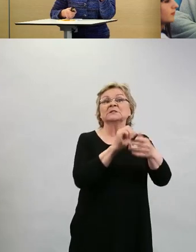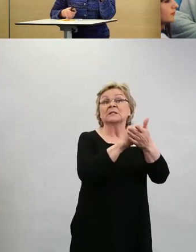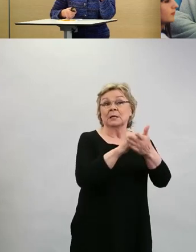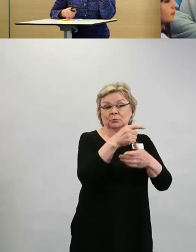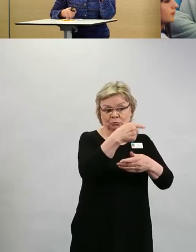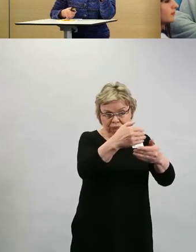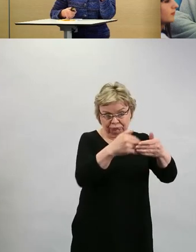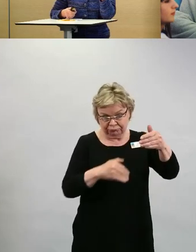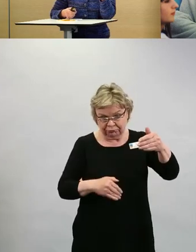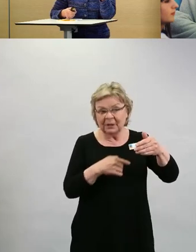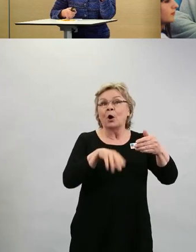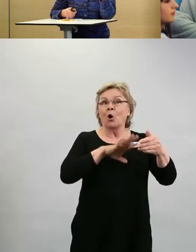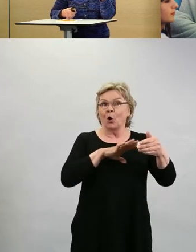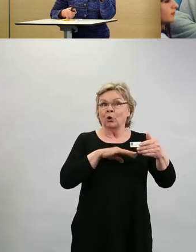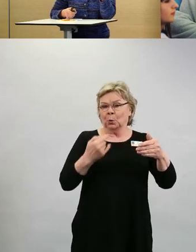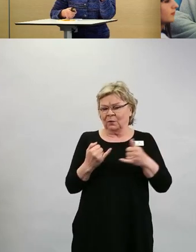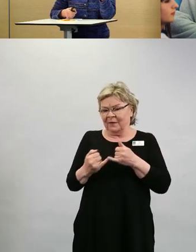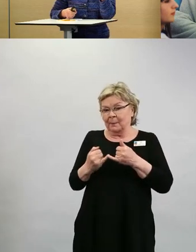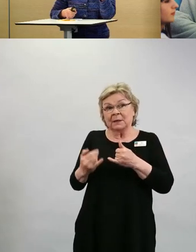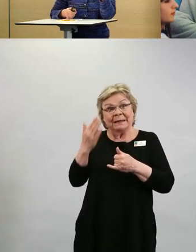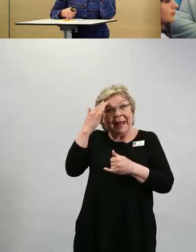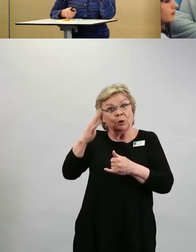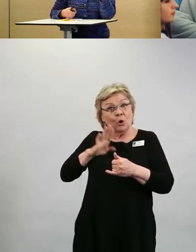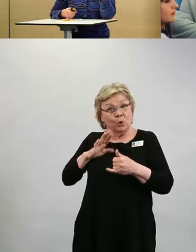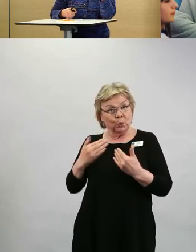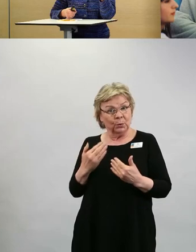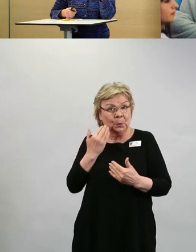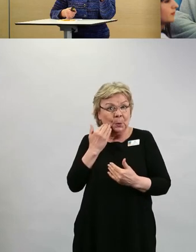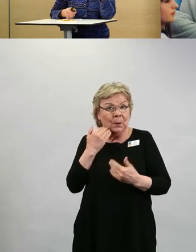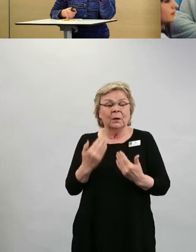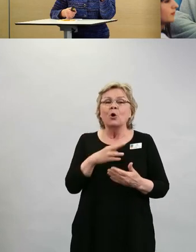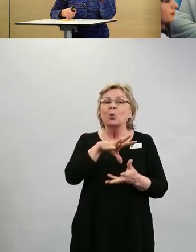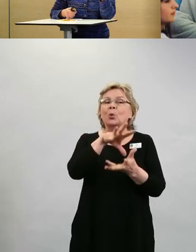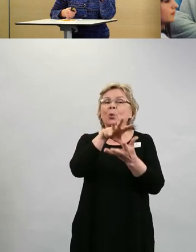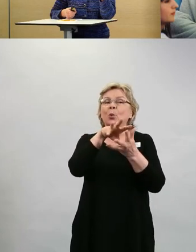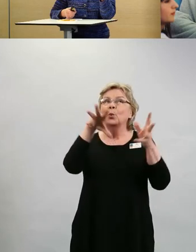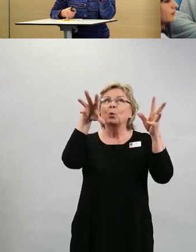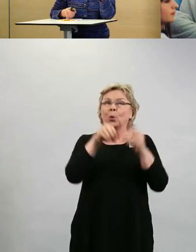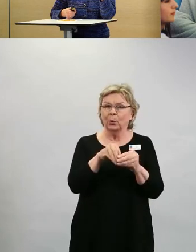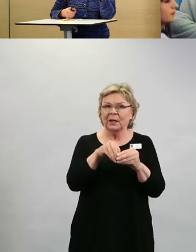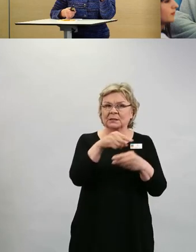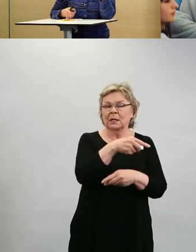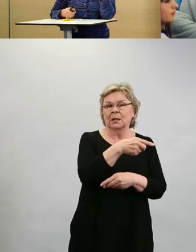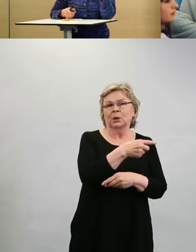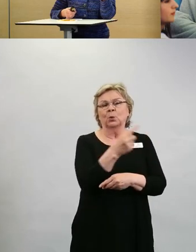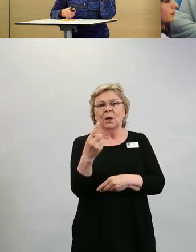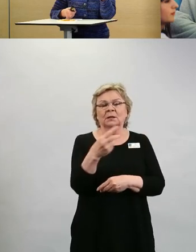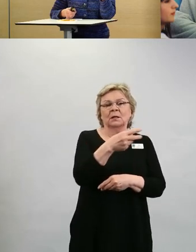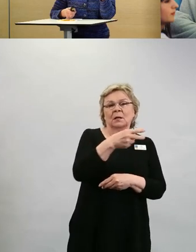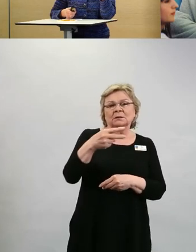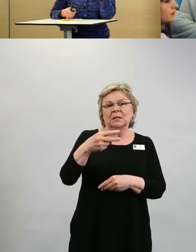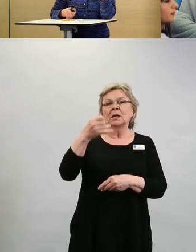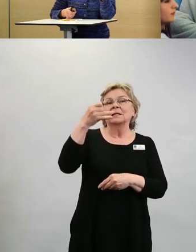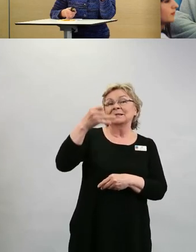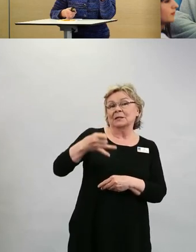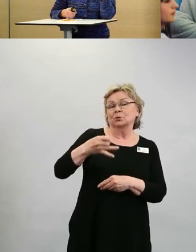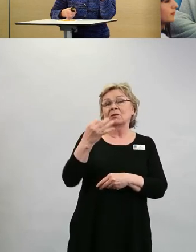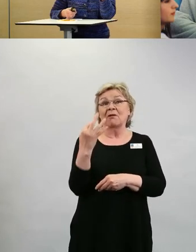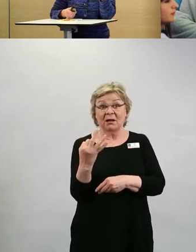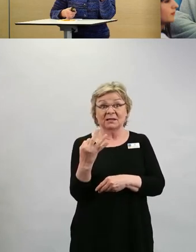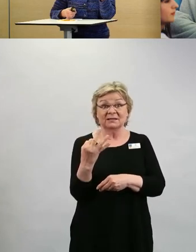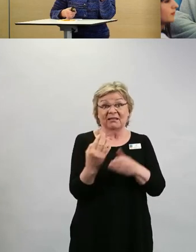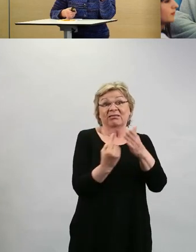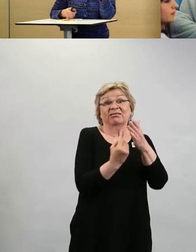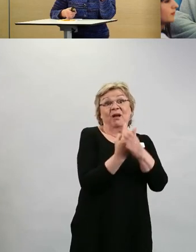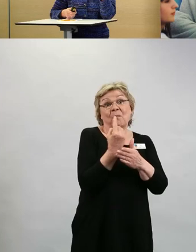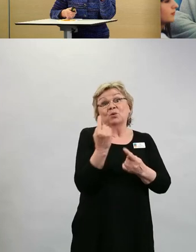Nämä viimeisimmät tiedot ihan tältä päivältä ovat, että siellä on yhteensä 1278 tapausta